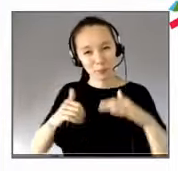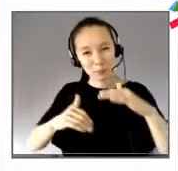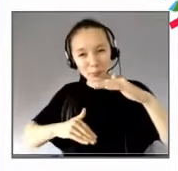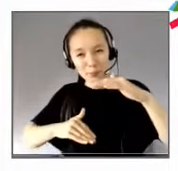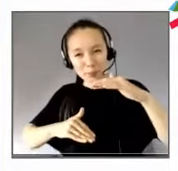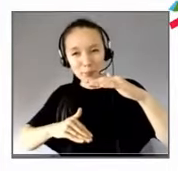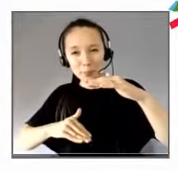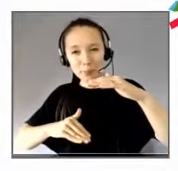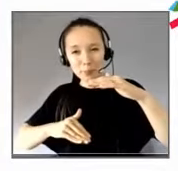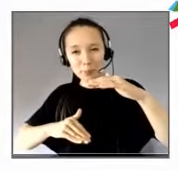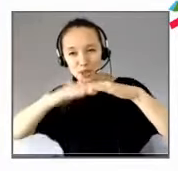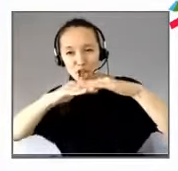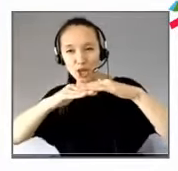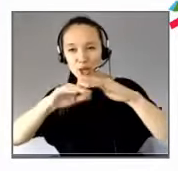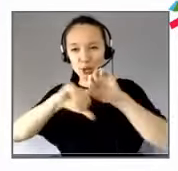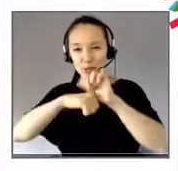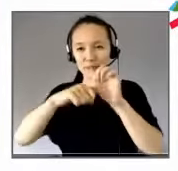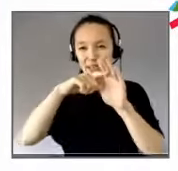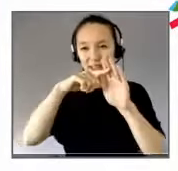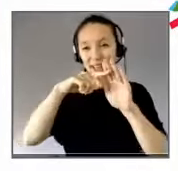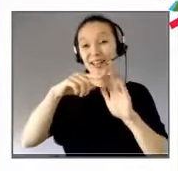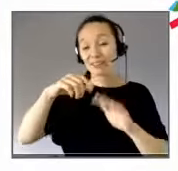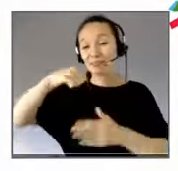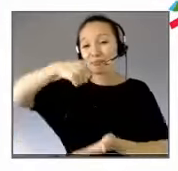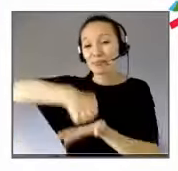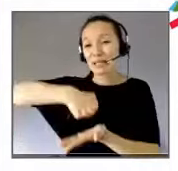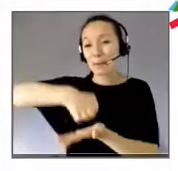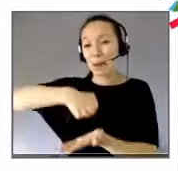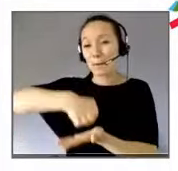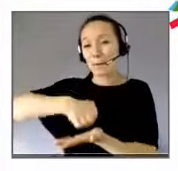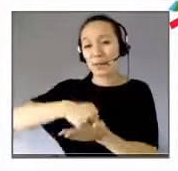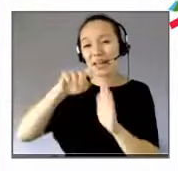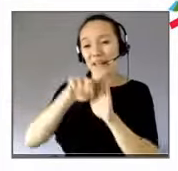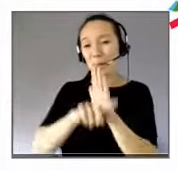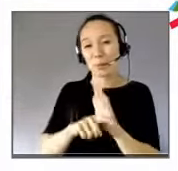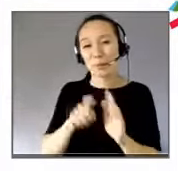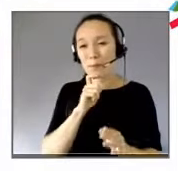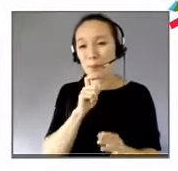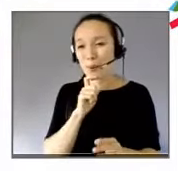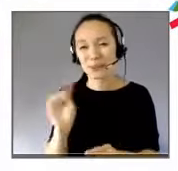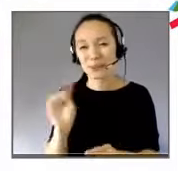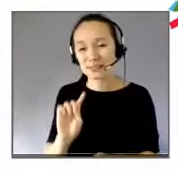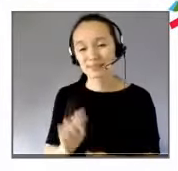réglementaire. Absolument. C'est encore quelque chose qui n'est pas naturel soit de